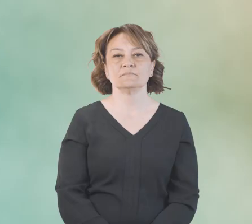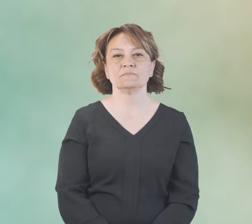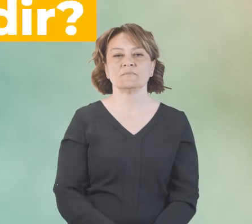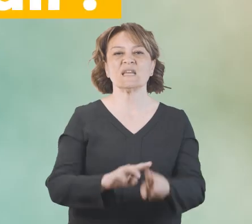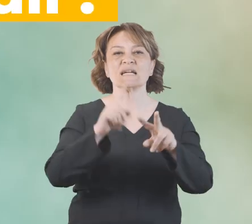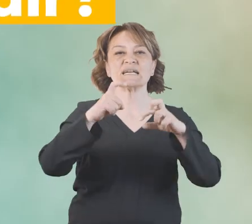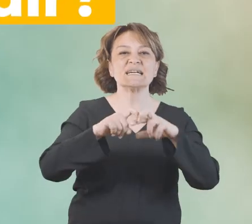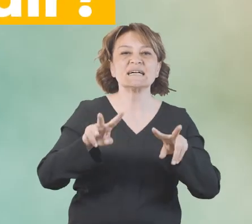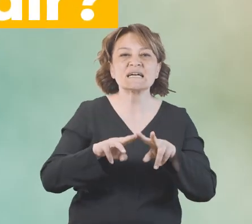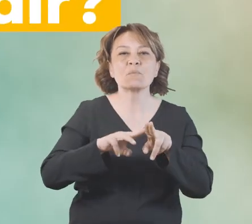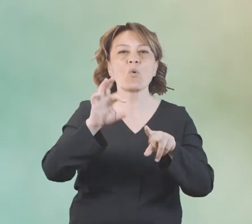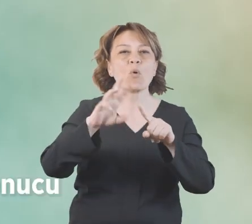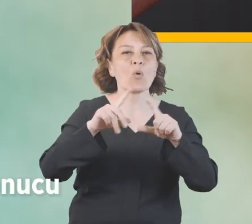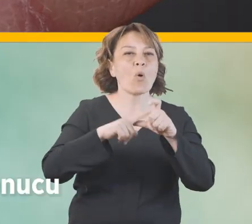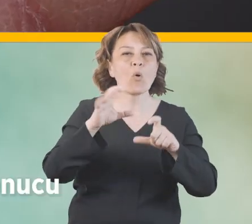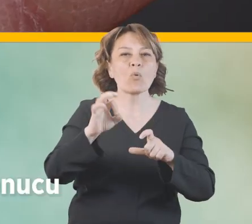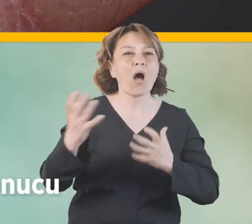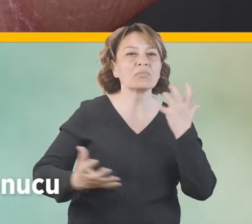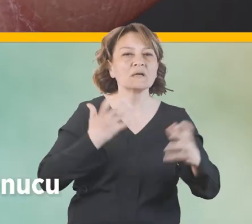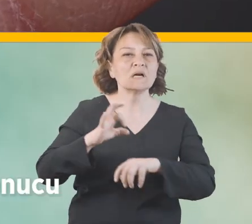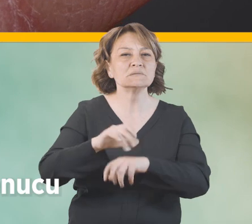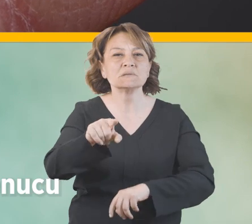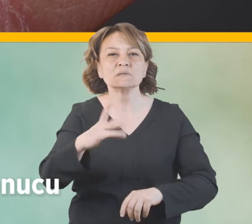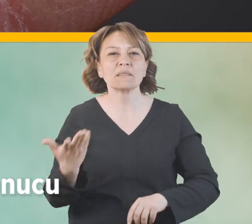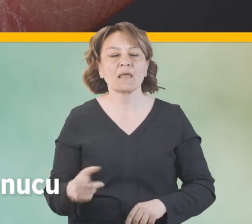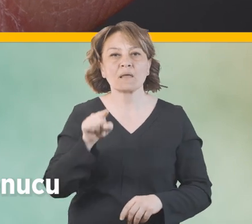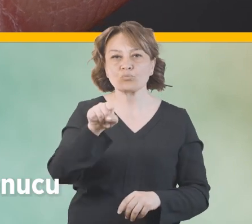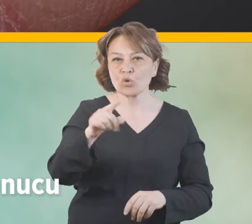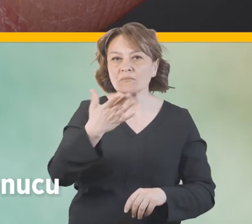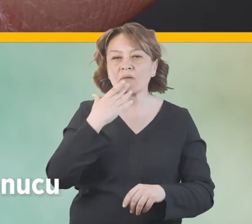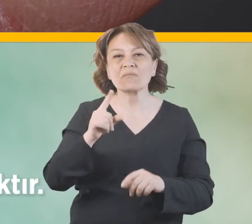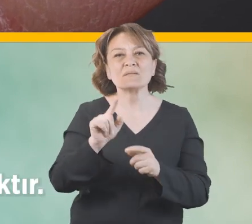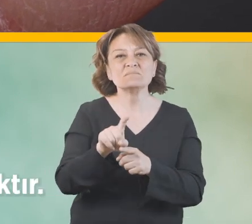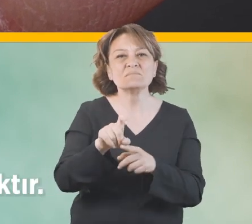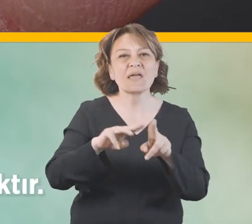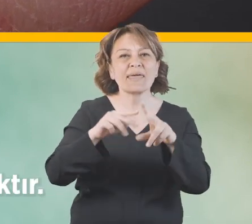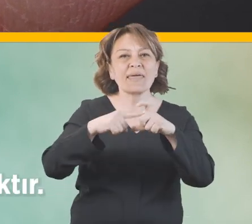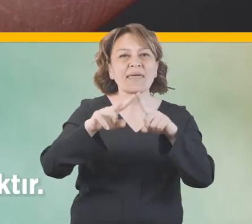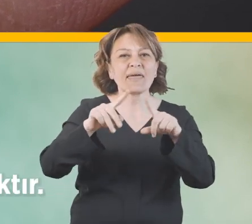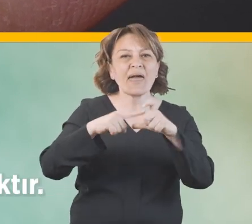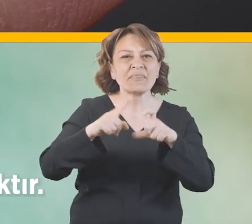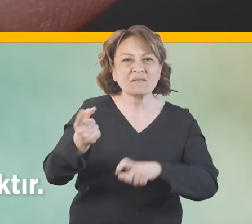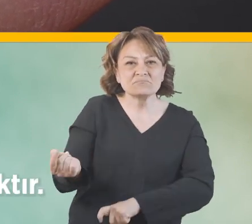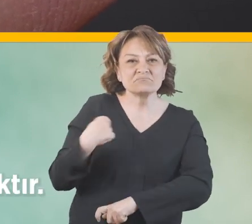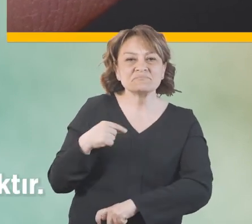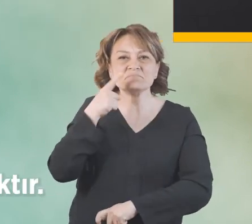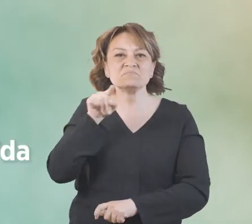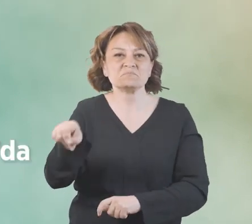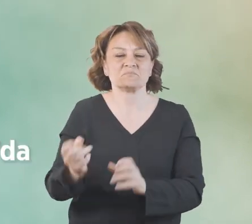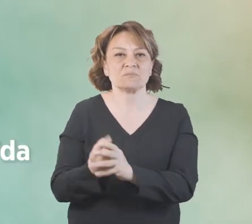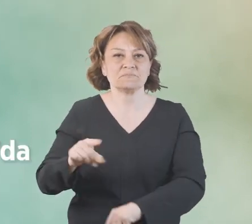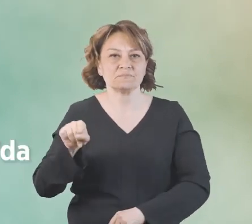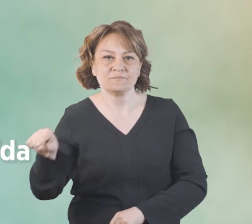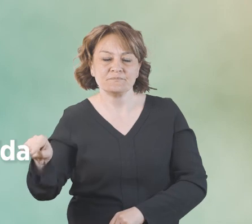Kırım-Kongo kanamalı ateşi nedir? Kırım-Kongo kanamalı ateşi, kene ısırması sonucu insanlara bulaşan virüs kaynaklı bir hastalıktır.